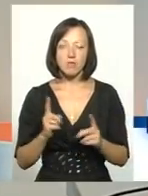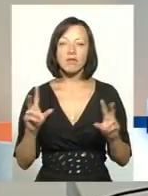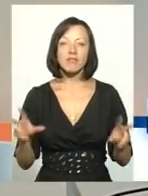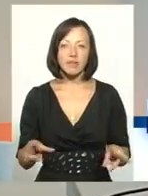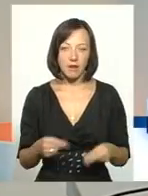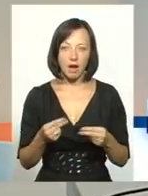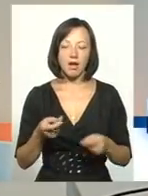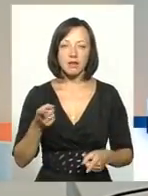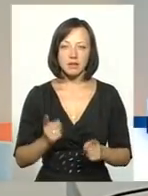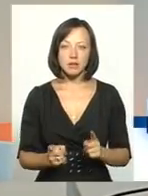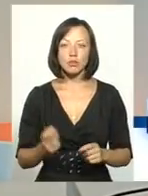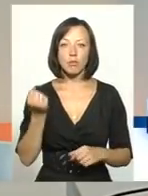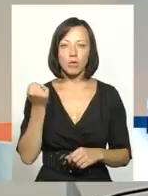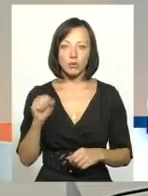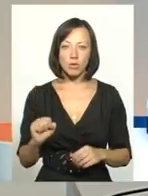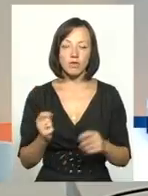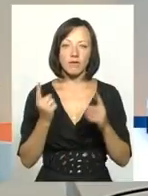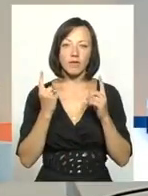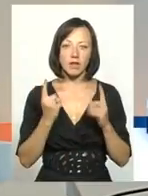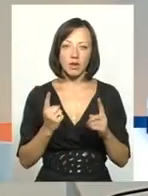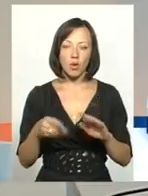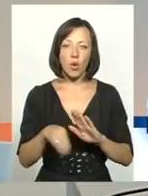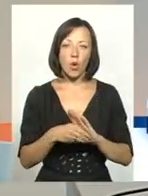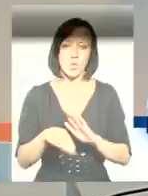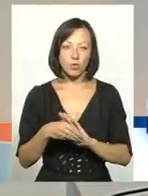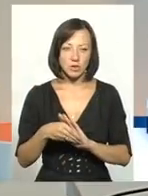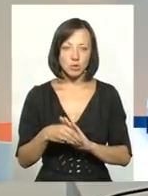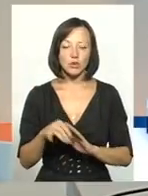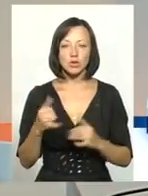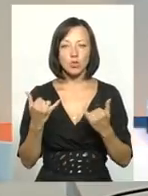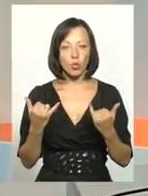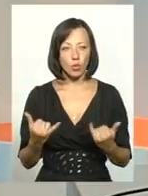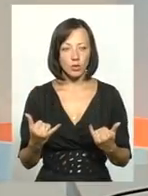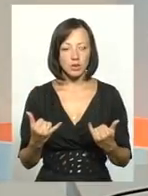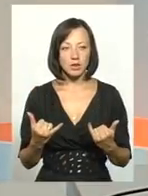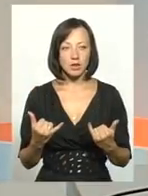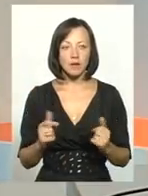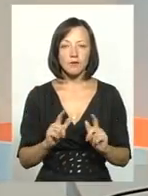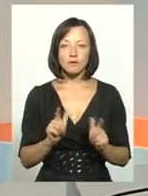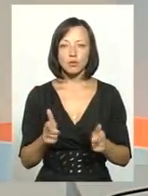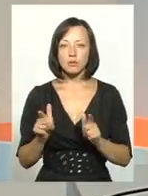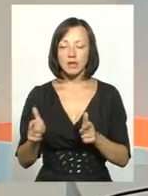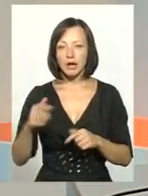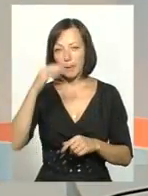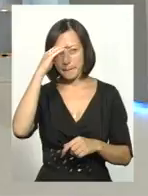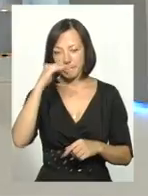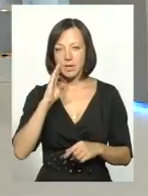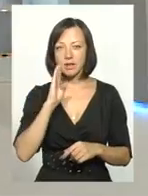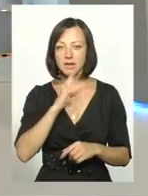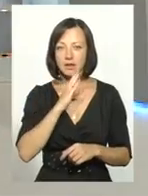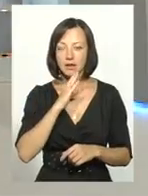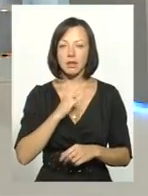І сьогодні дійсно тут подолано досить велику корупцію. І сьогодні вступники, батьки, сьогодні